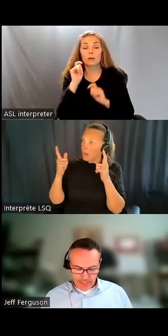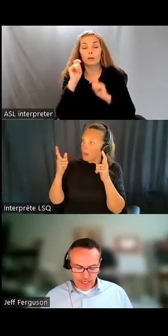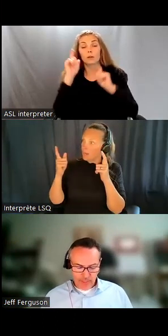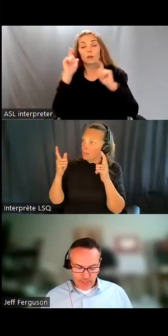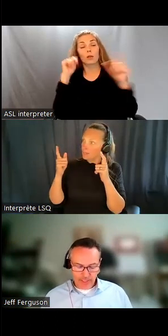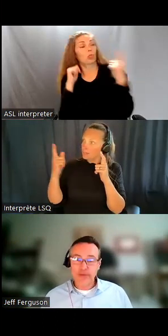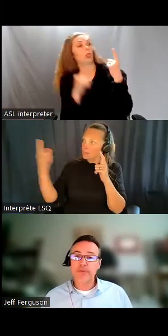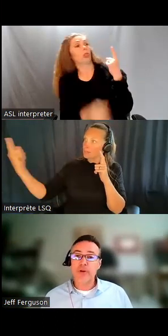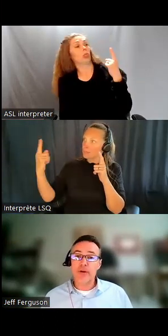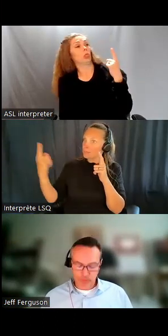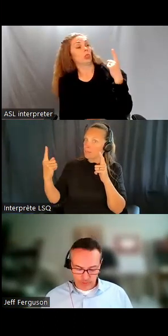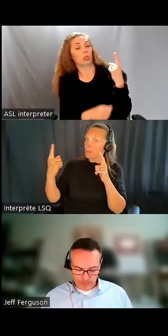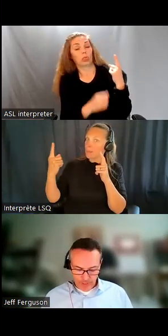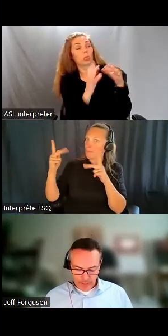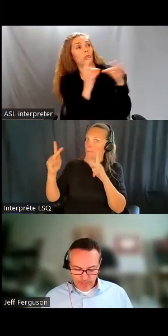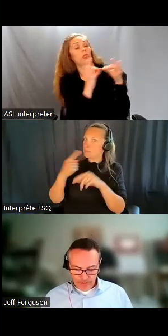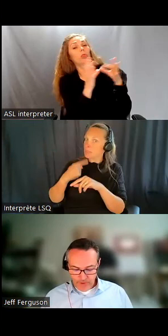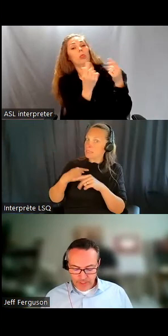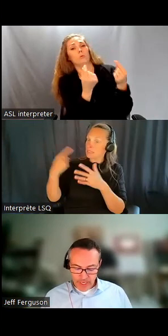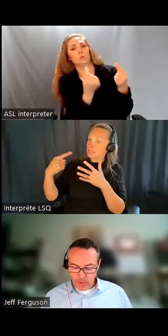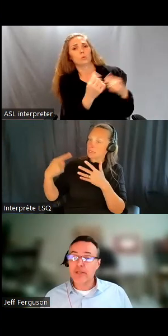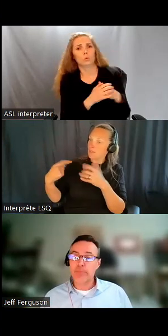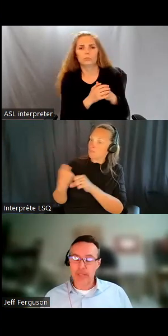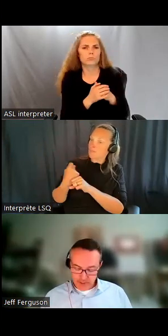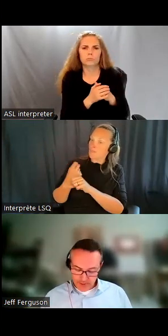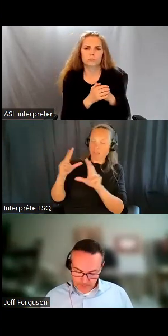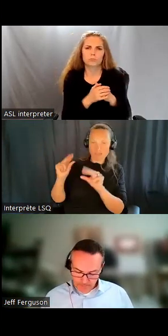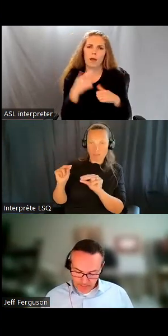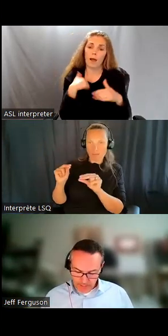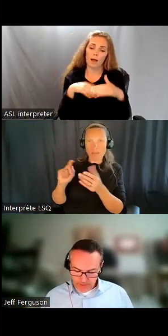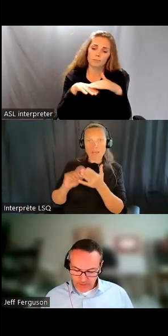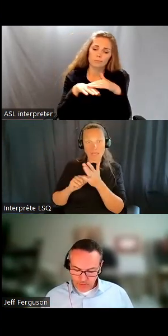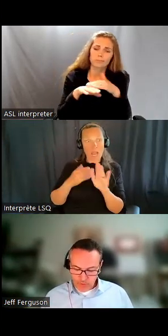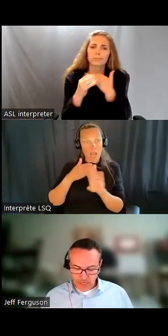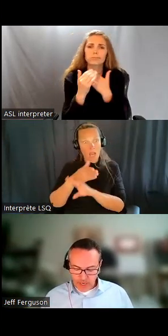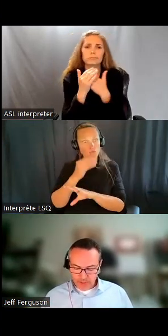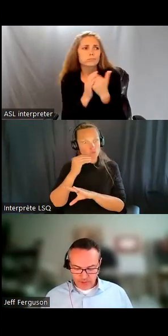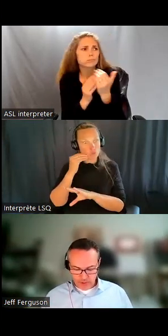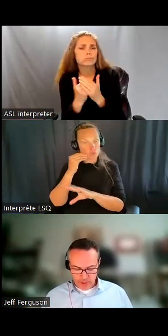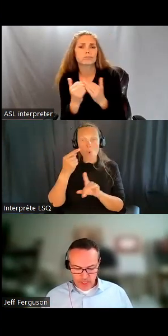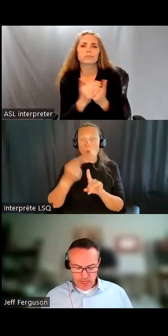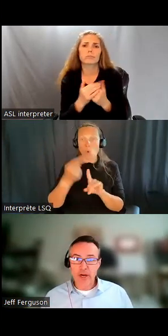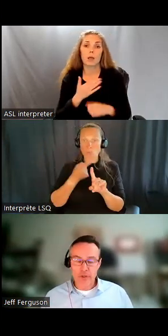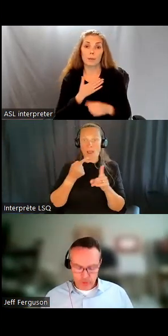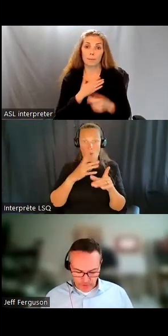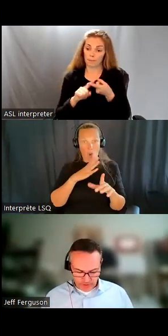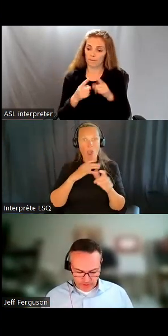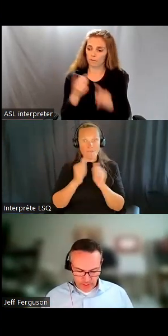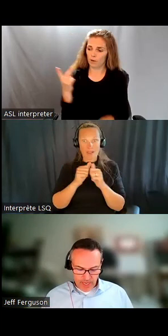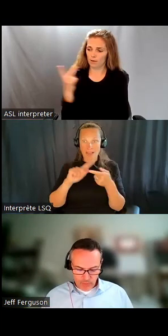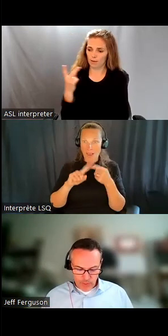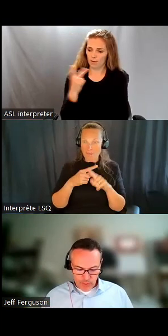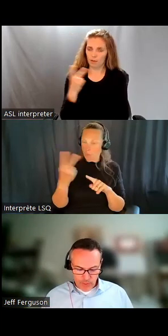dit quoi faire. Mais je rentre et je suis à l'aise. Mon ami et moi avons loué un endroit, c'était notre